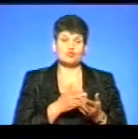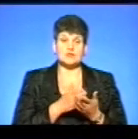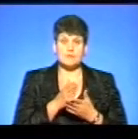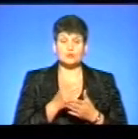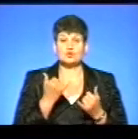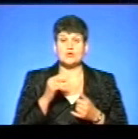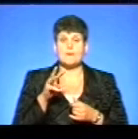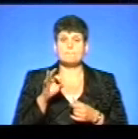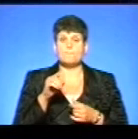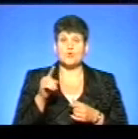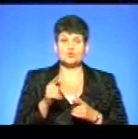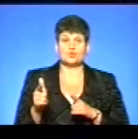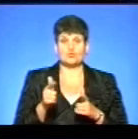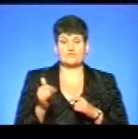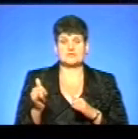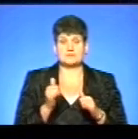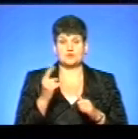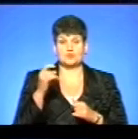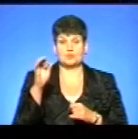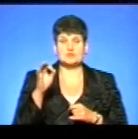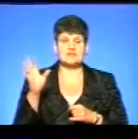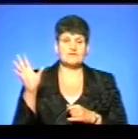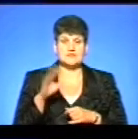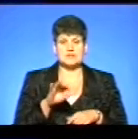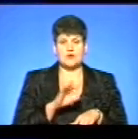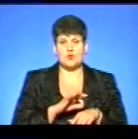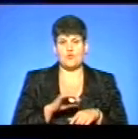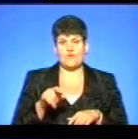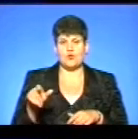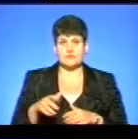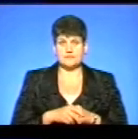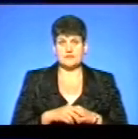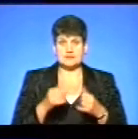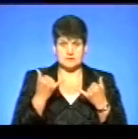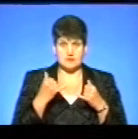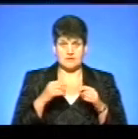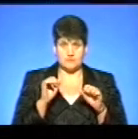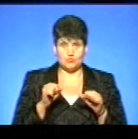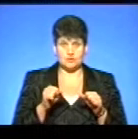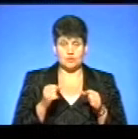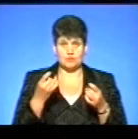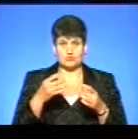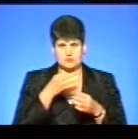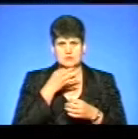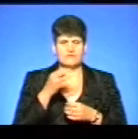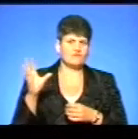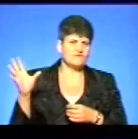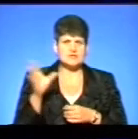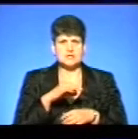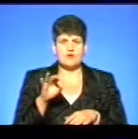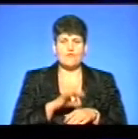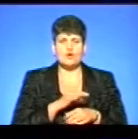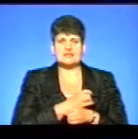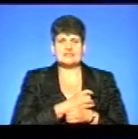МОЗ готовий забезпечити 100% всі хворі гострими інфарктом Тобто ви зараз можете просто в ефірі заявити, що всі хворі з